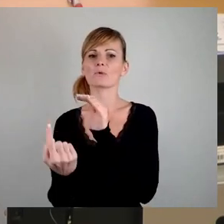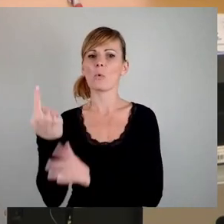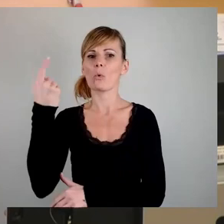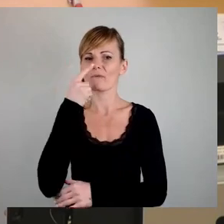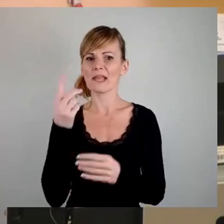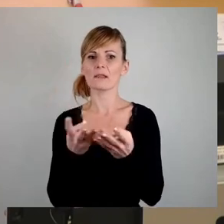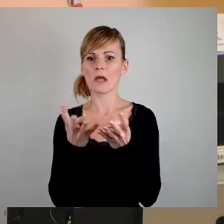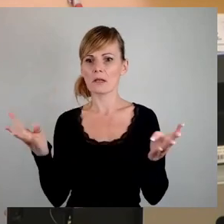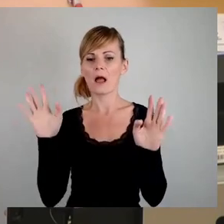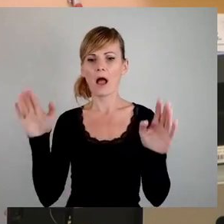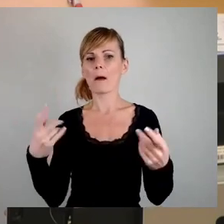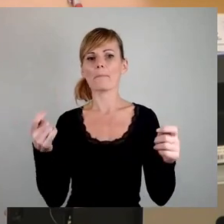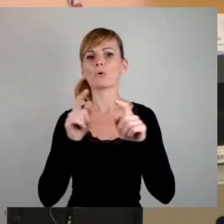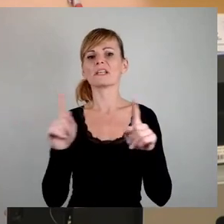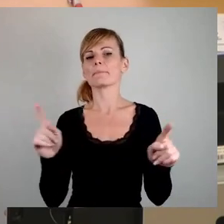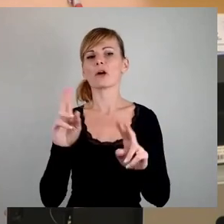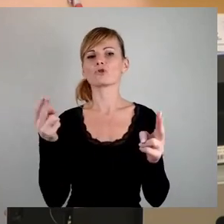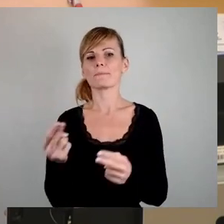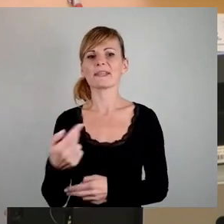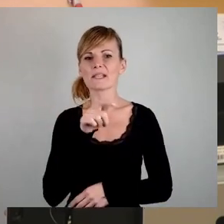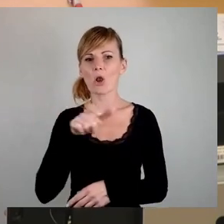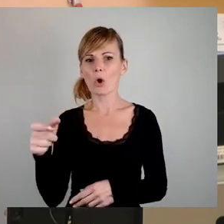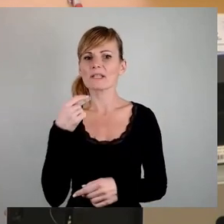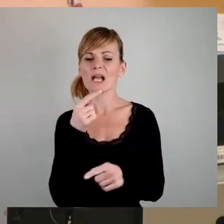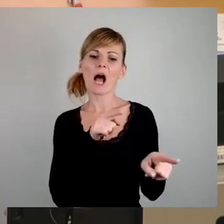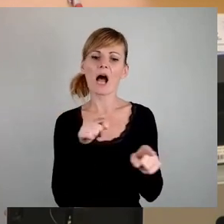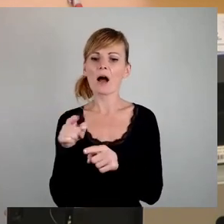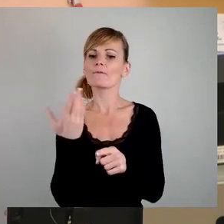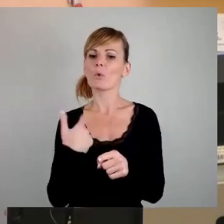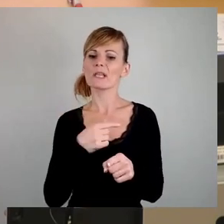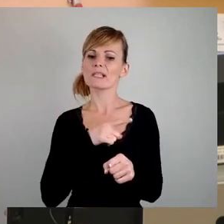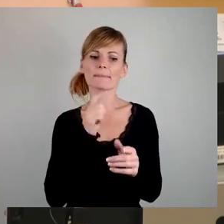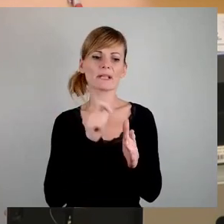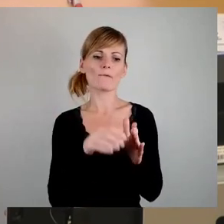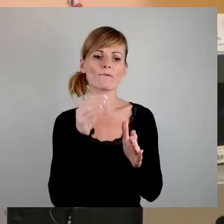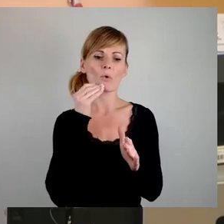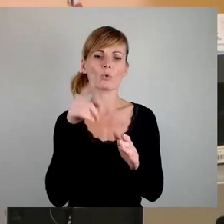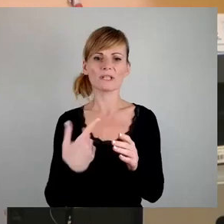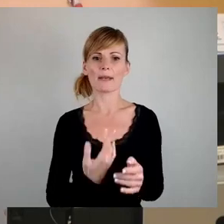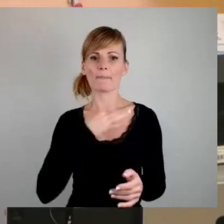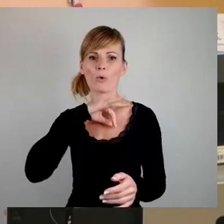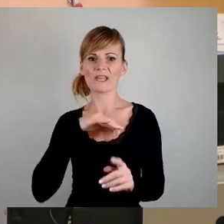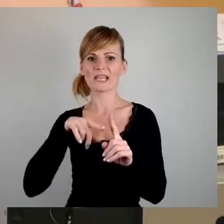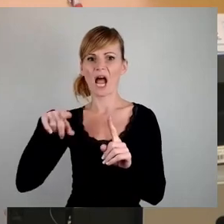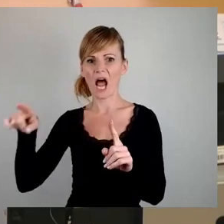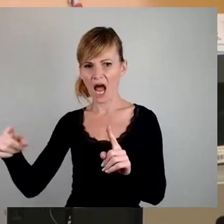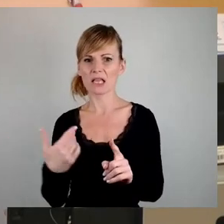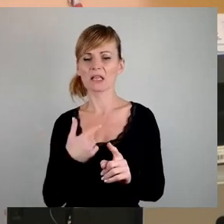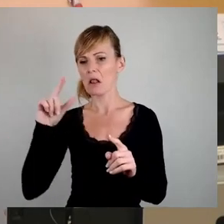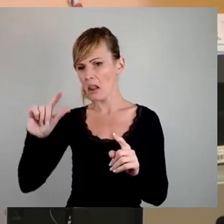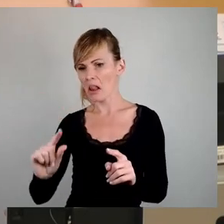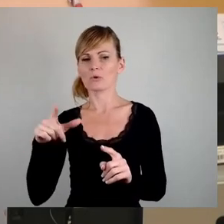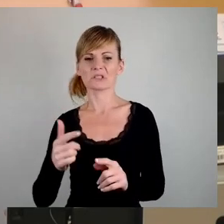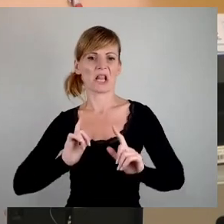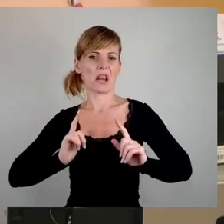mehr, weil das dann nicht mehr stimmt, weil dann mit einmal die Leute die Wahl haben, bei wem sie kaufen und dann sind die Profitraten dann gering und dann haben sie keine Lust mehr. Das ist im Prinzip